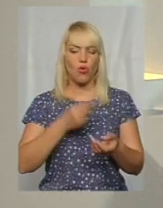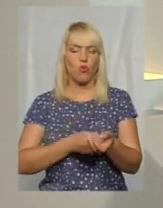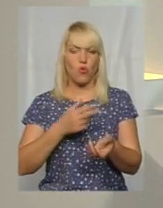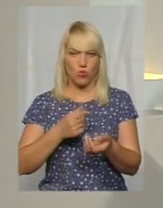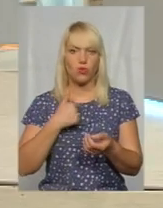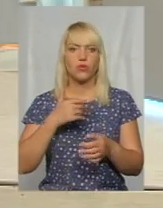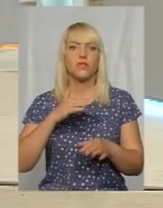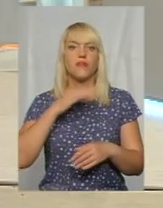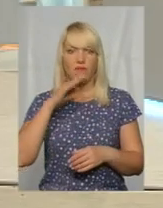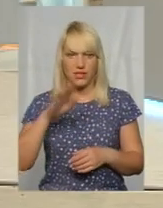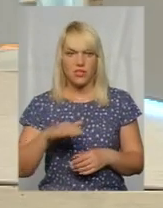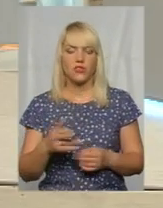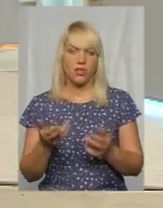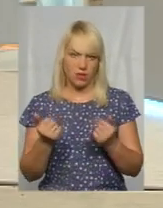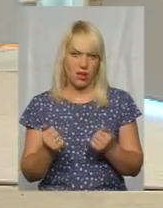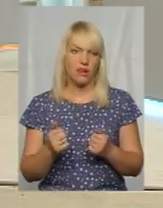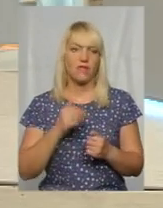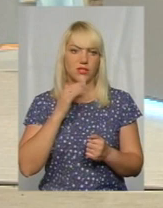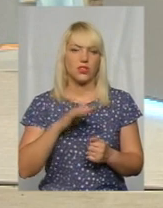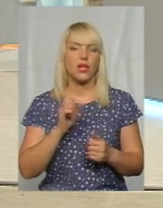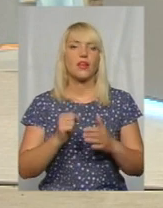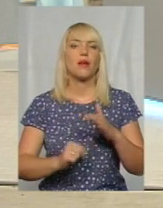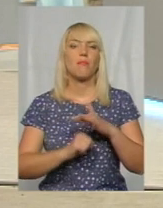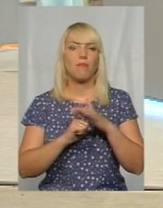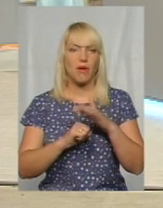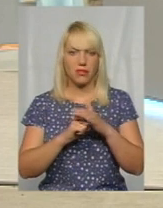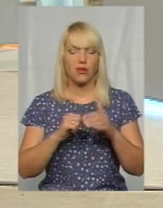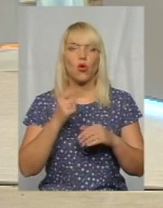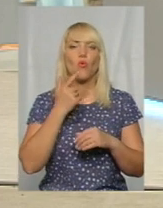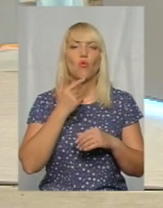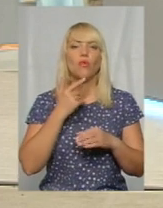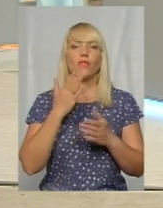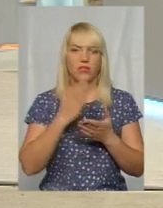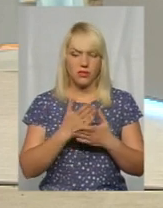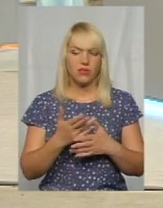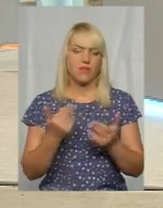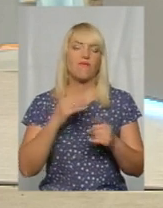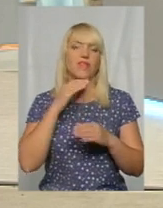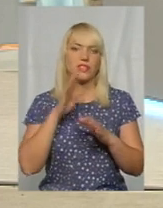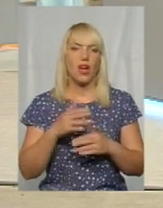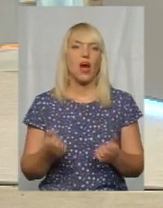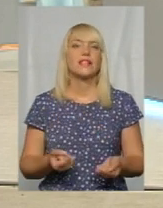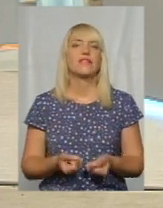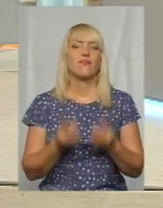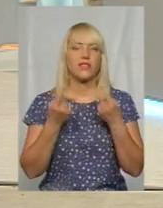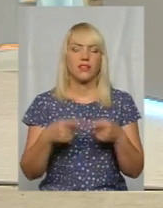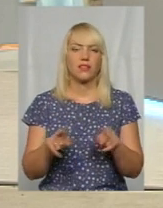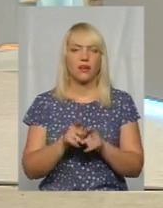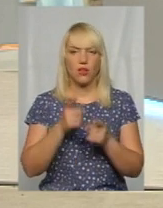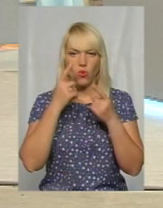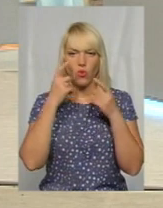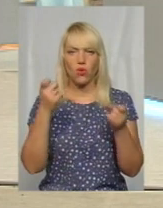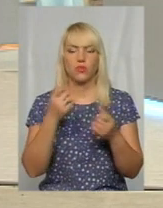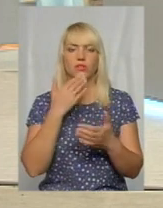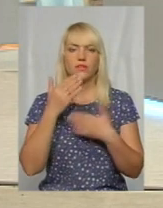донорів? Вистачає. І банку крові вистачає? Вистачає. А звідки тоді оці оголошення і звернення, коли щось